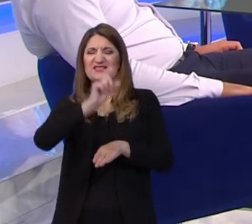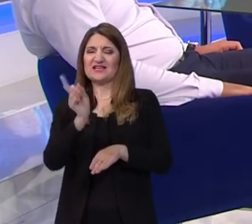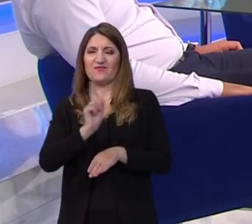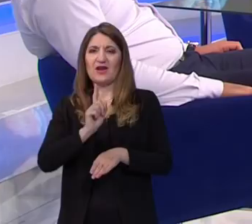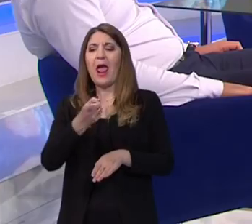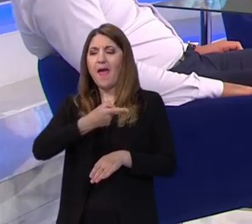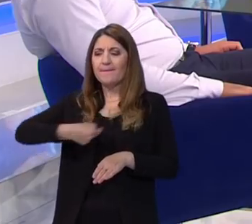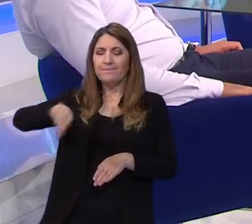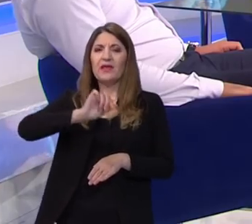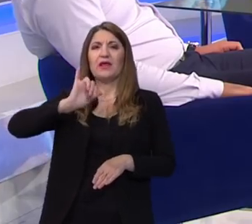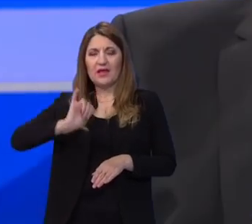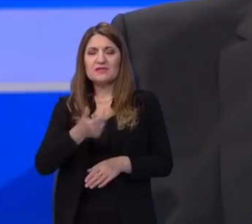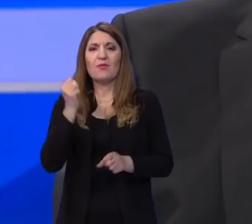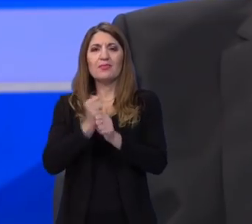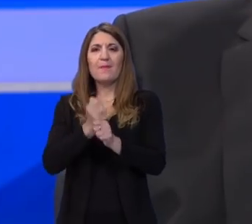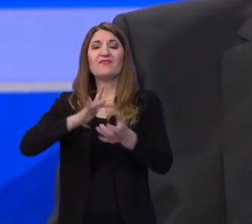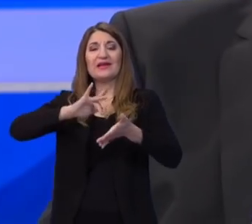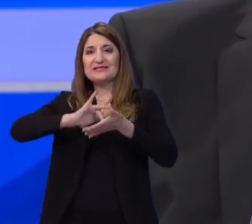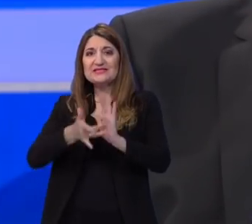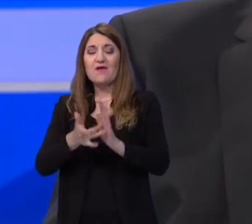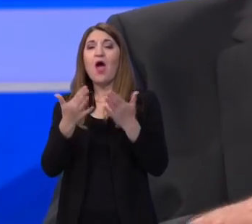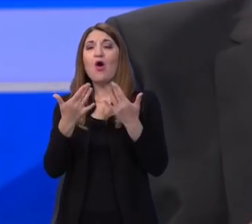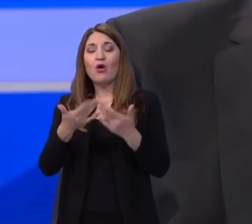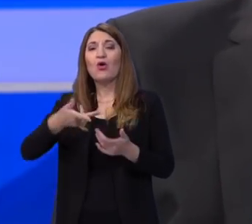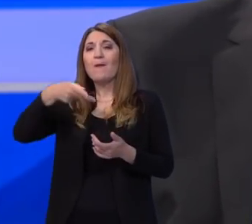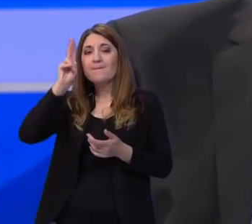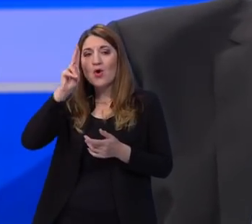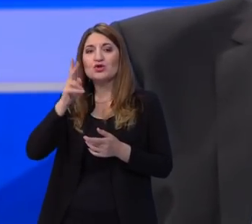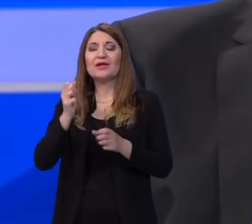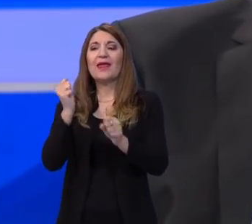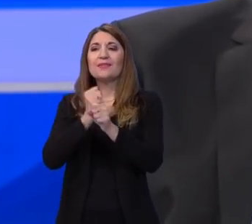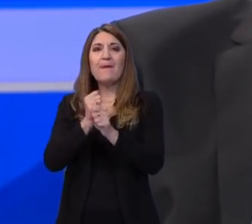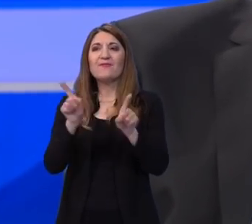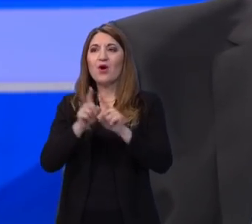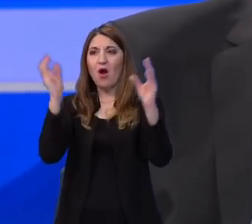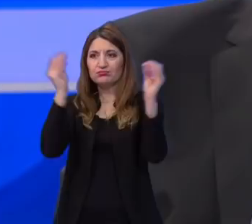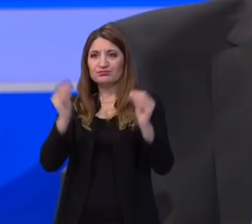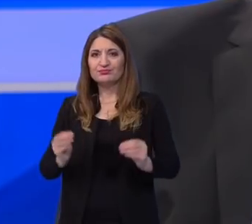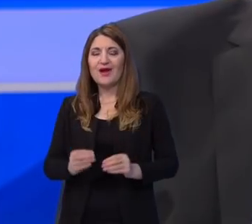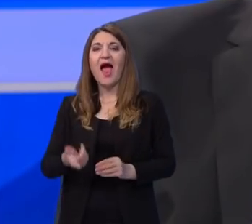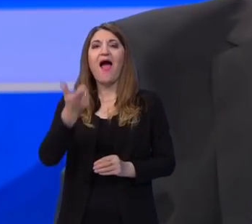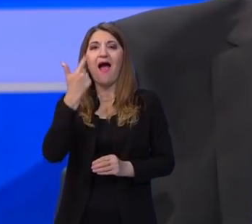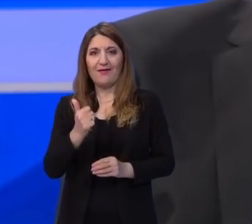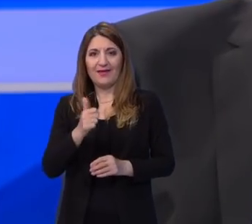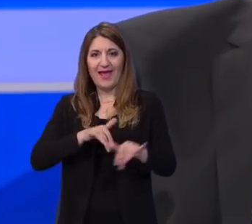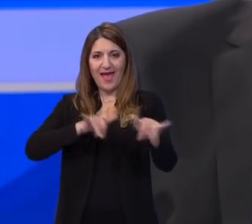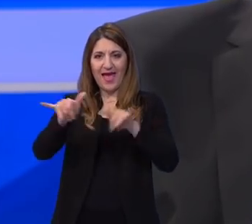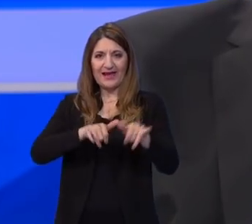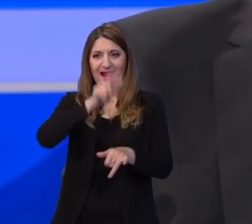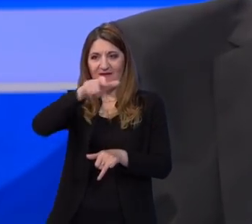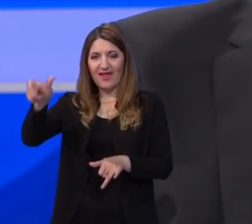činili sve da koliko god moguće složimo scenarije, ali u prvom redu ravnateljima,